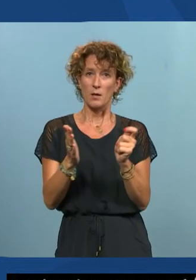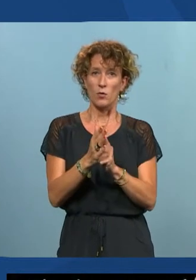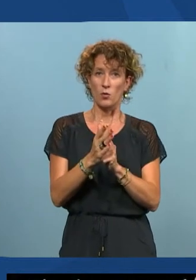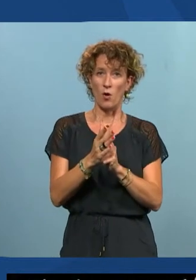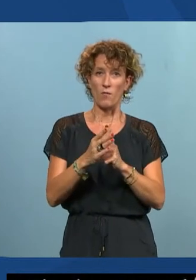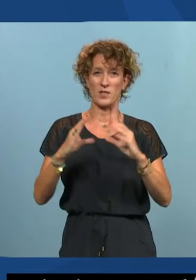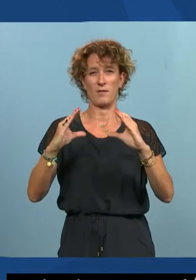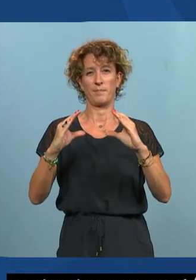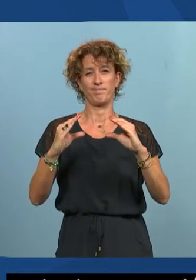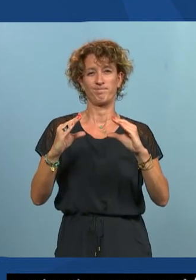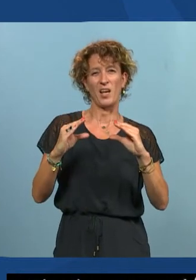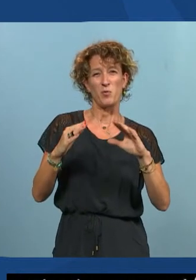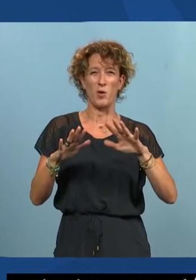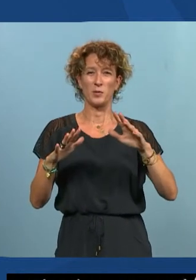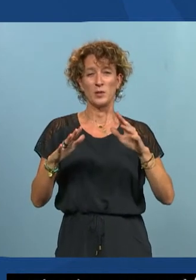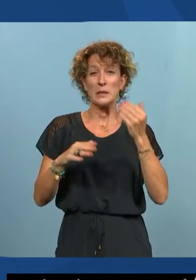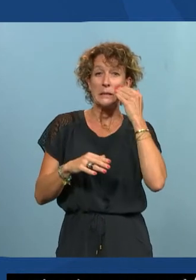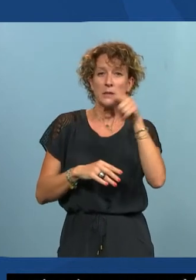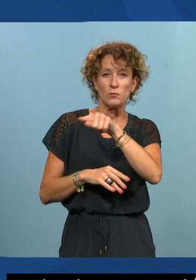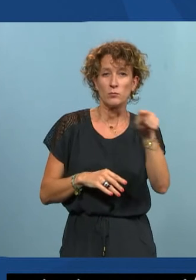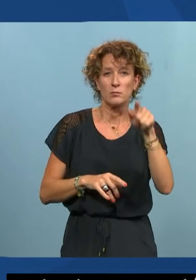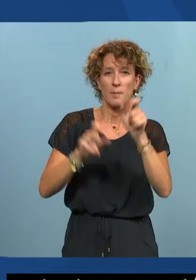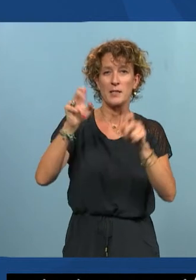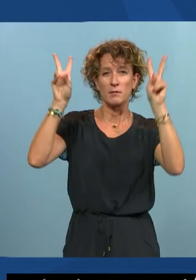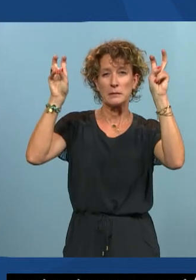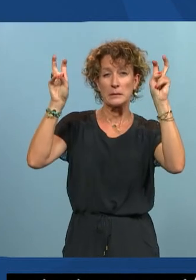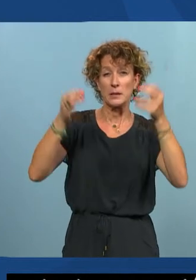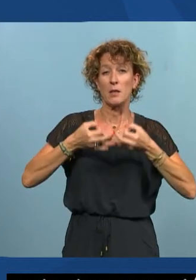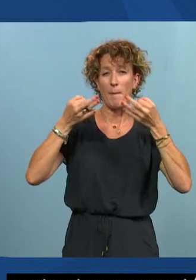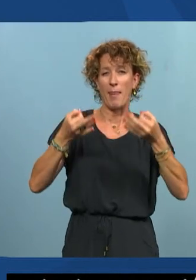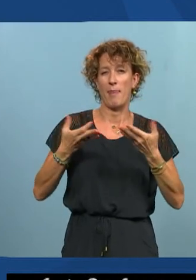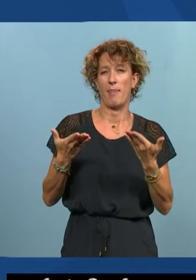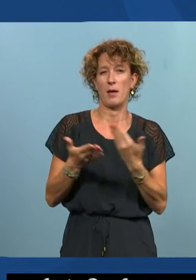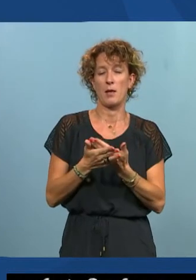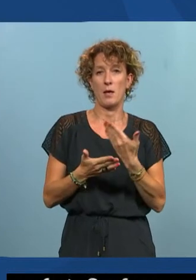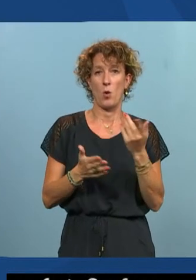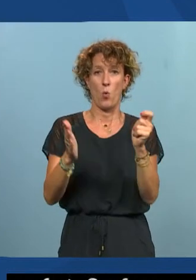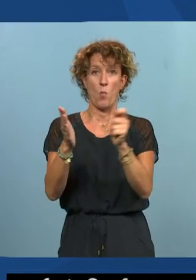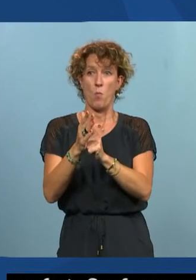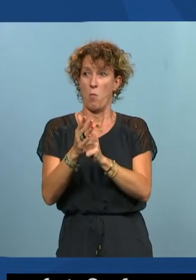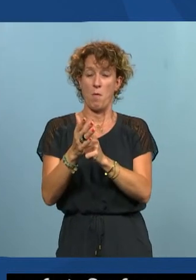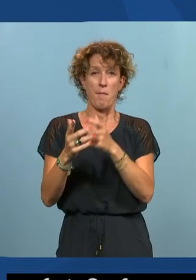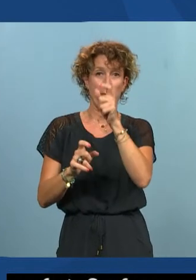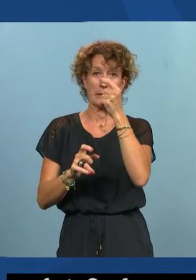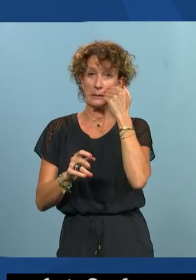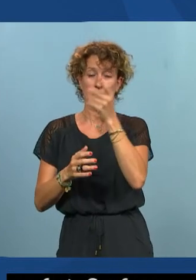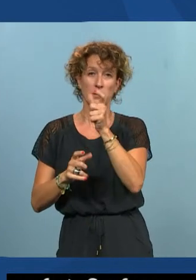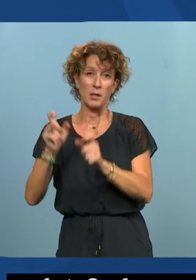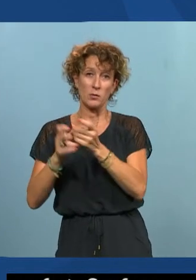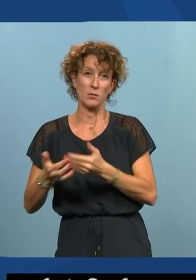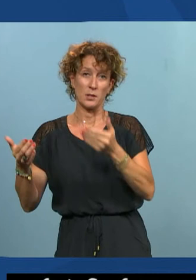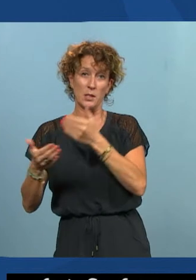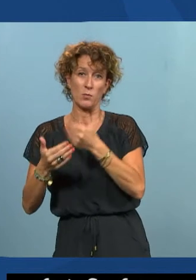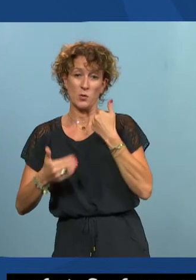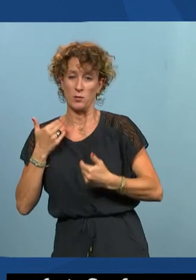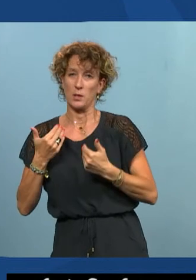'inconfort pour vous personne entre guillemets normale sachez que c'est certainement inaccessible pour bon nombre de personnes en situation de handicap augmenter